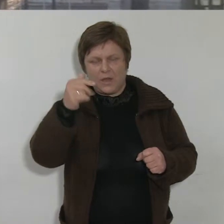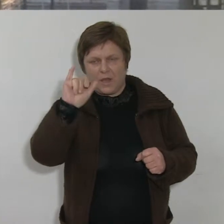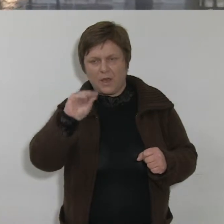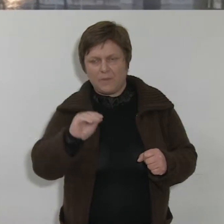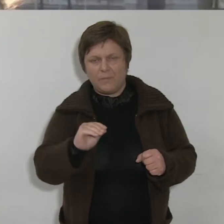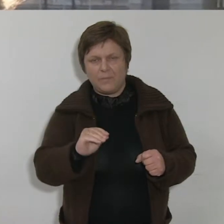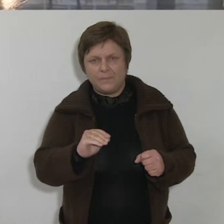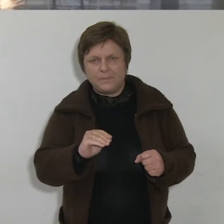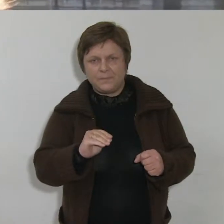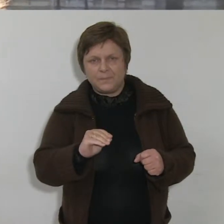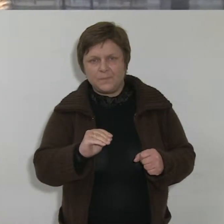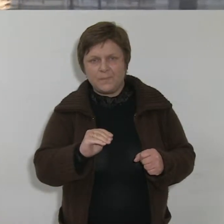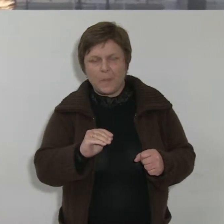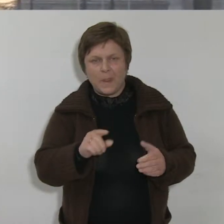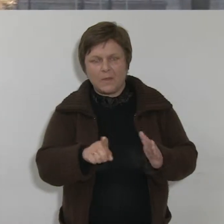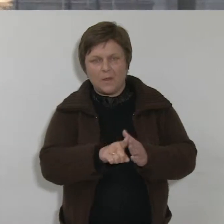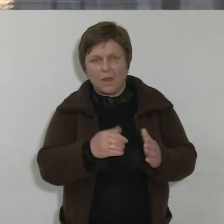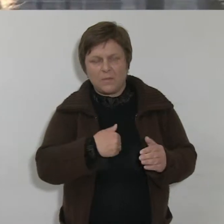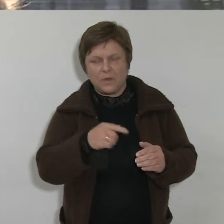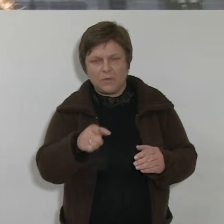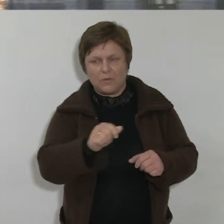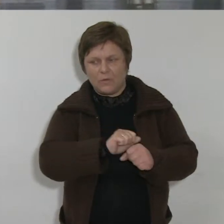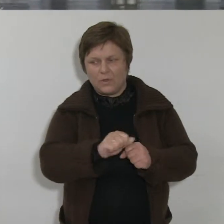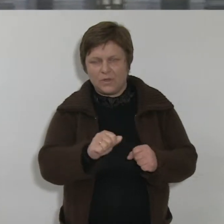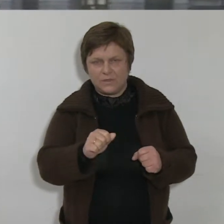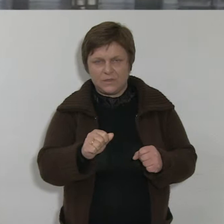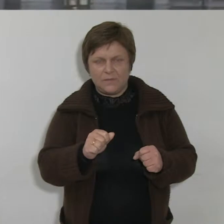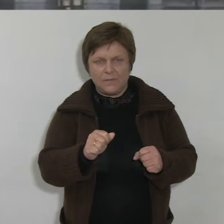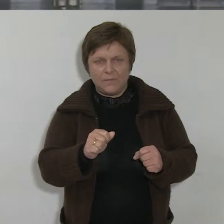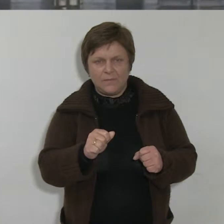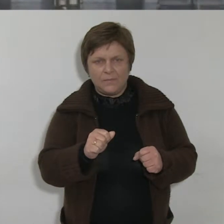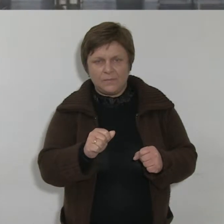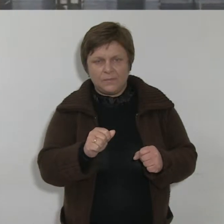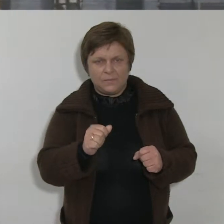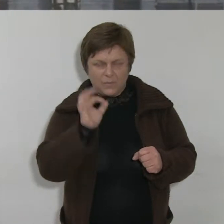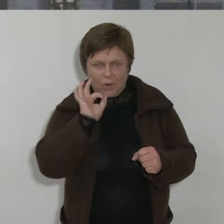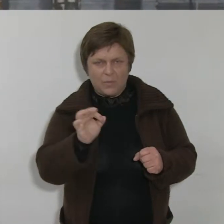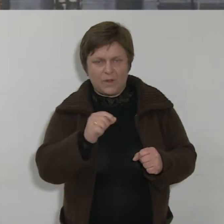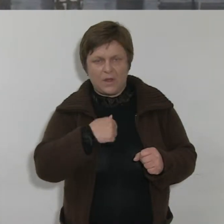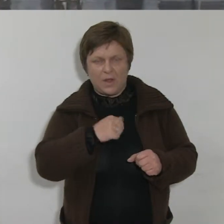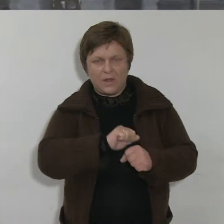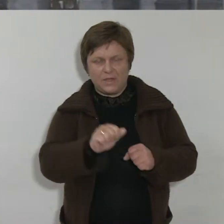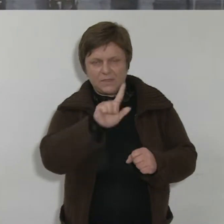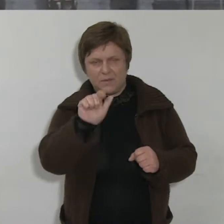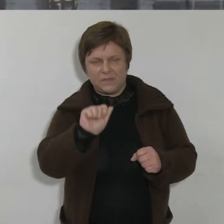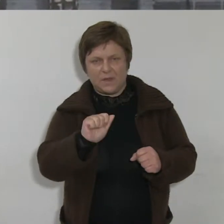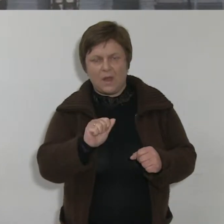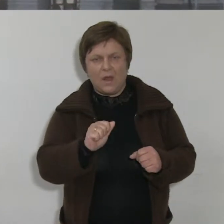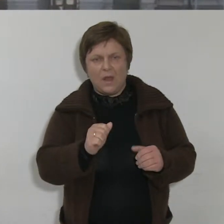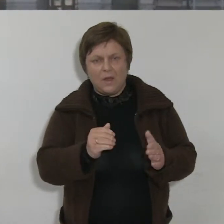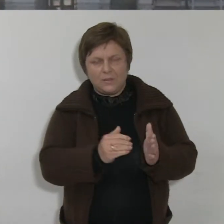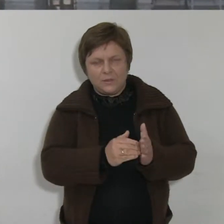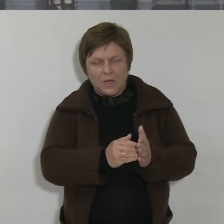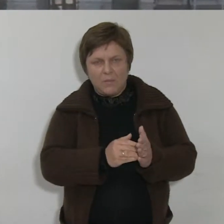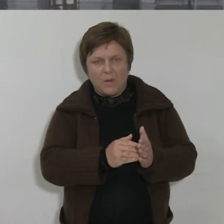No to dla mnie to jest, no ja jestem za, że powinno się przede wszystkim właśnie na